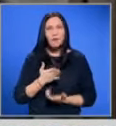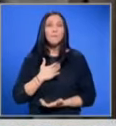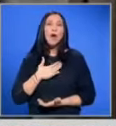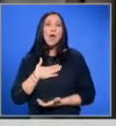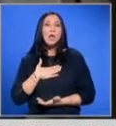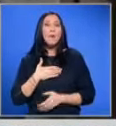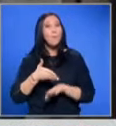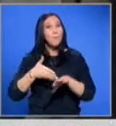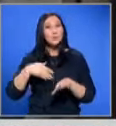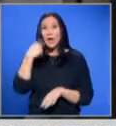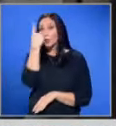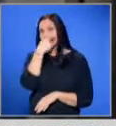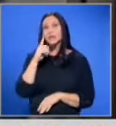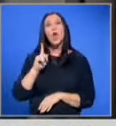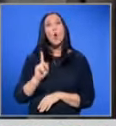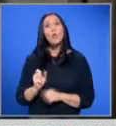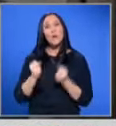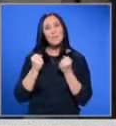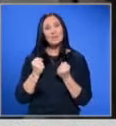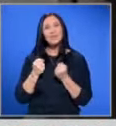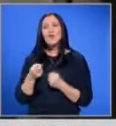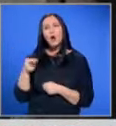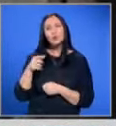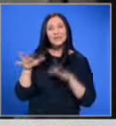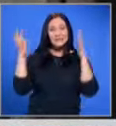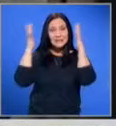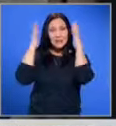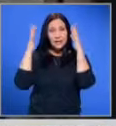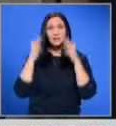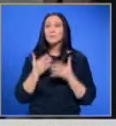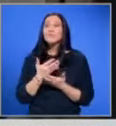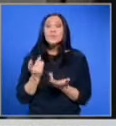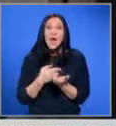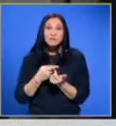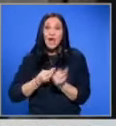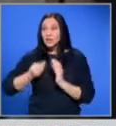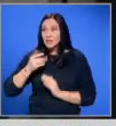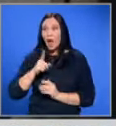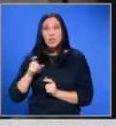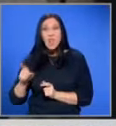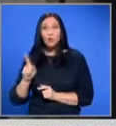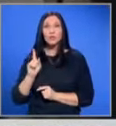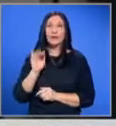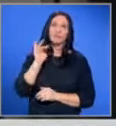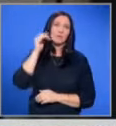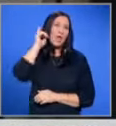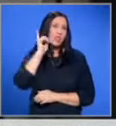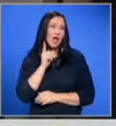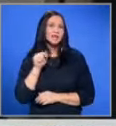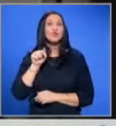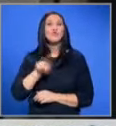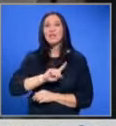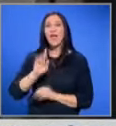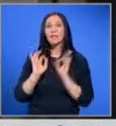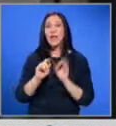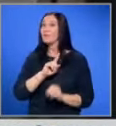пострадало лице, което е преживяло съответния стрес. И на всяка цена някой трябва да бъде наказан. Това не е